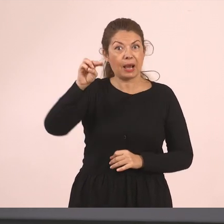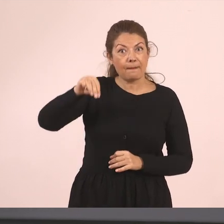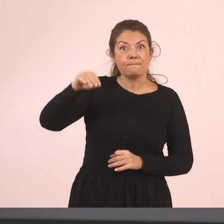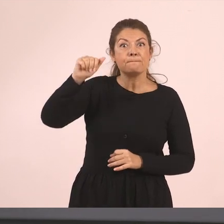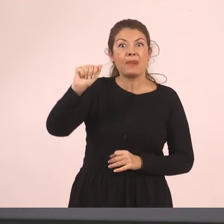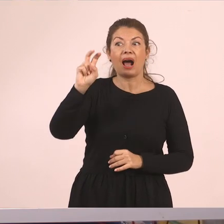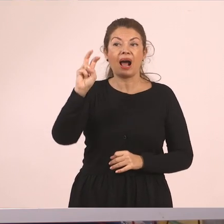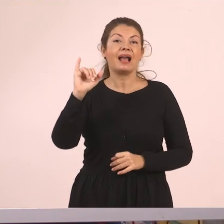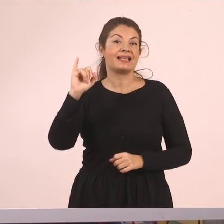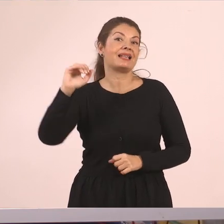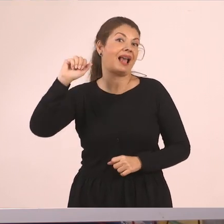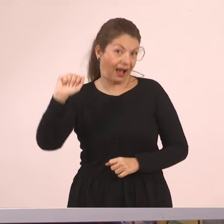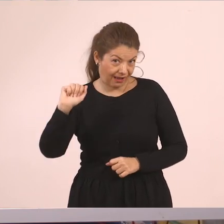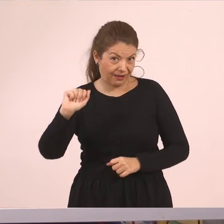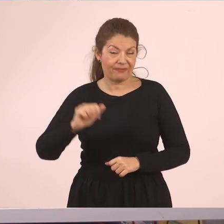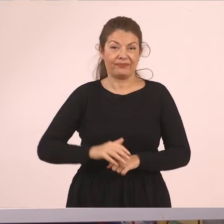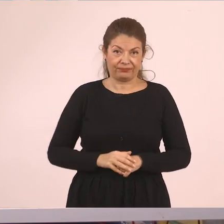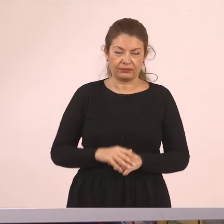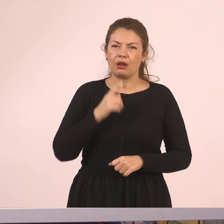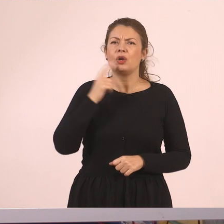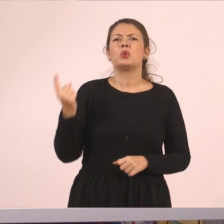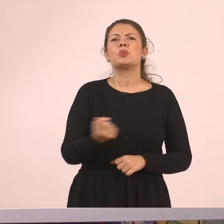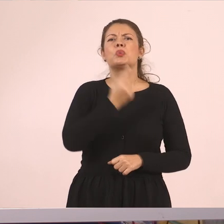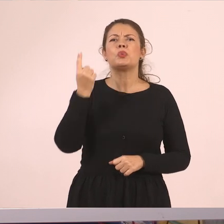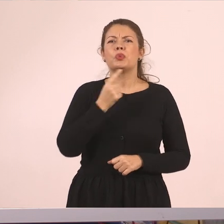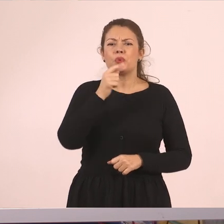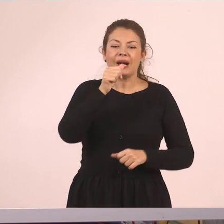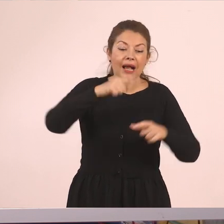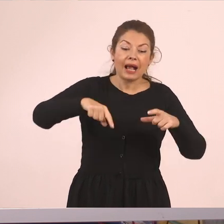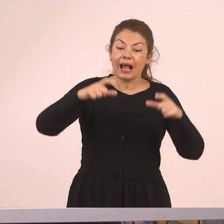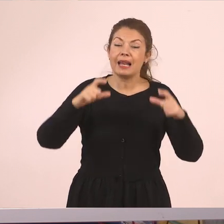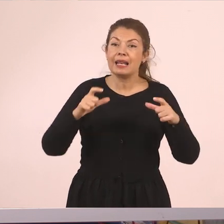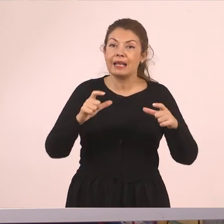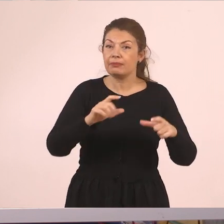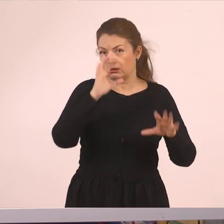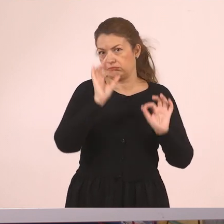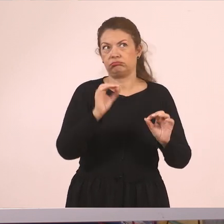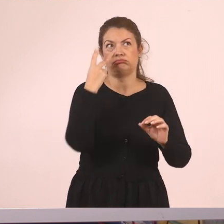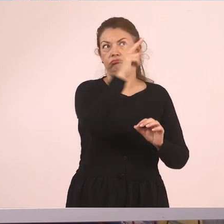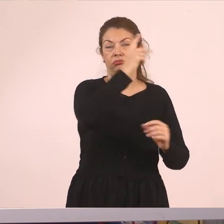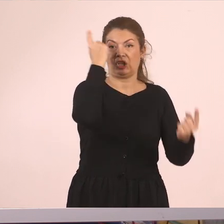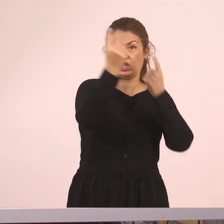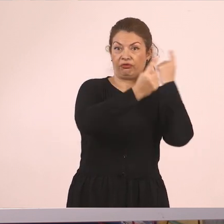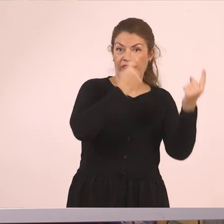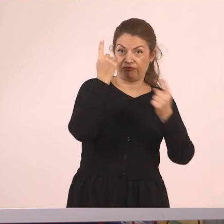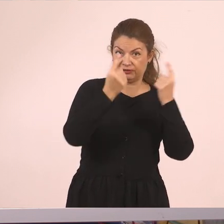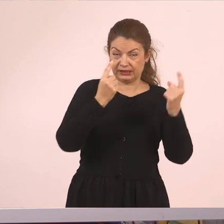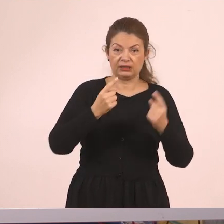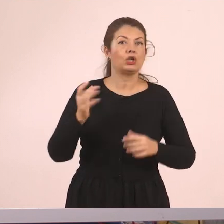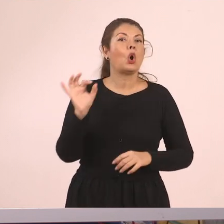στοιχείο, να σκέφτεστε. Οι περισσότερες λίμνες, φυσικές και τεχνητές, κρατήστε αυτό που λέω,